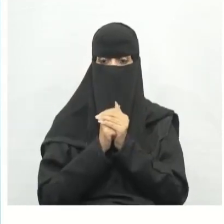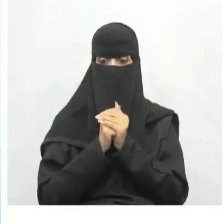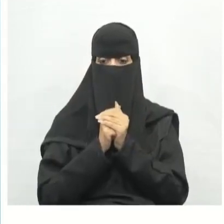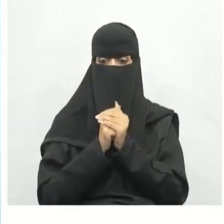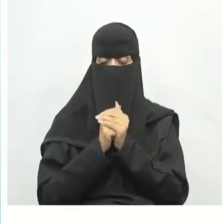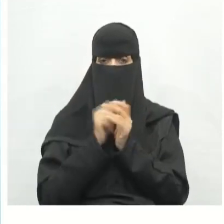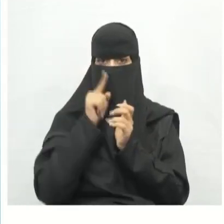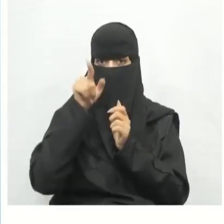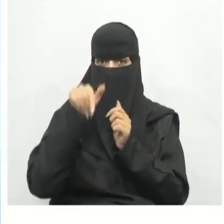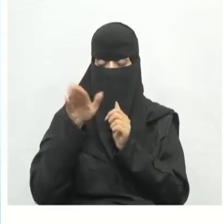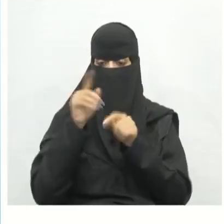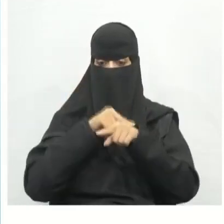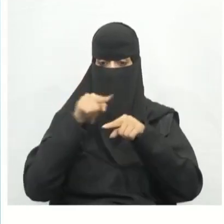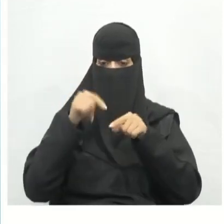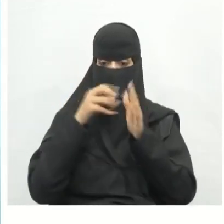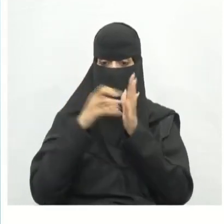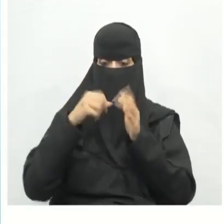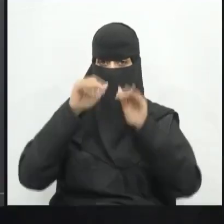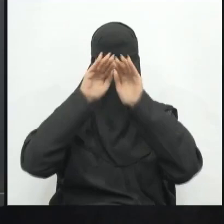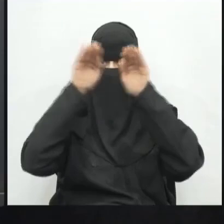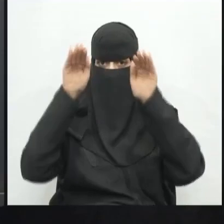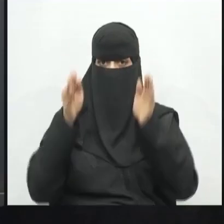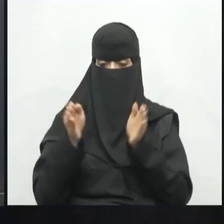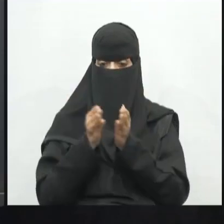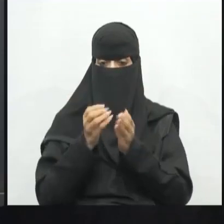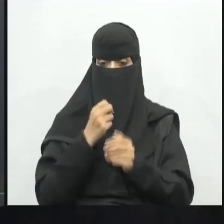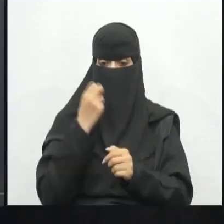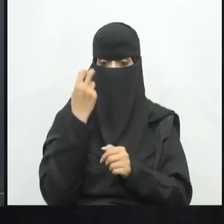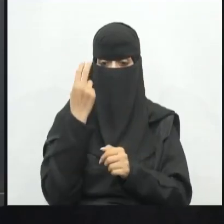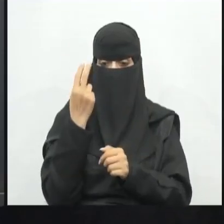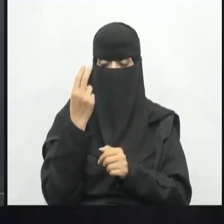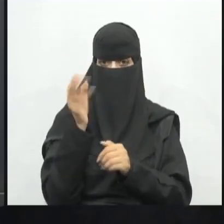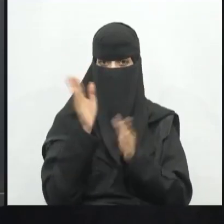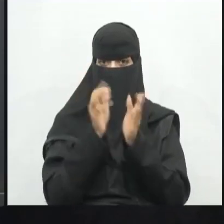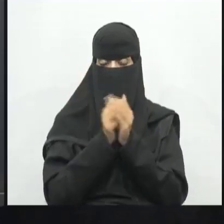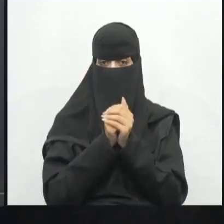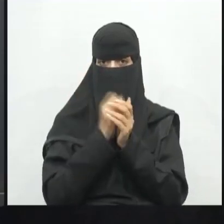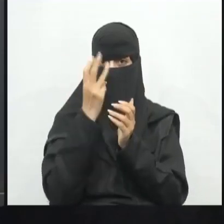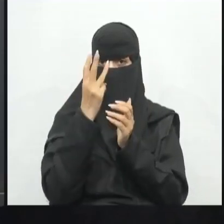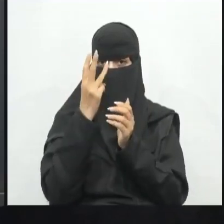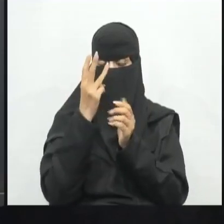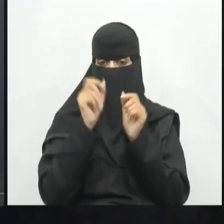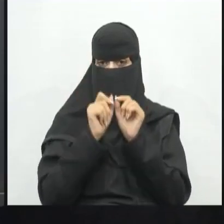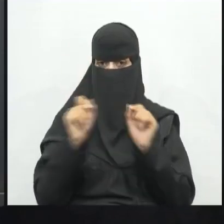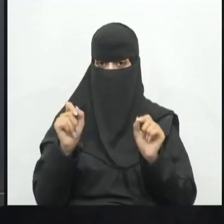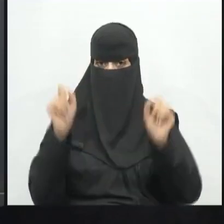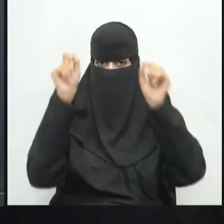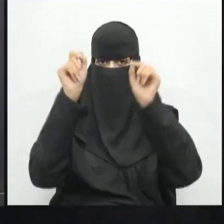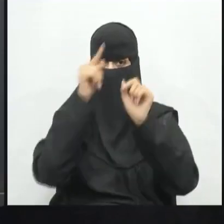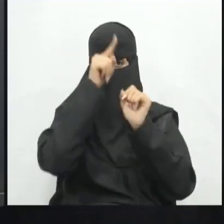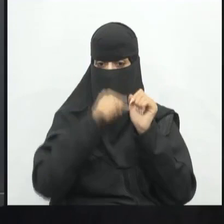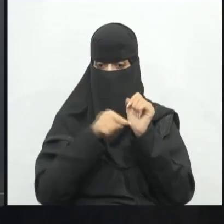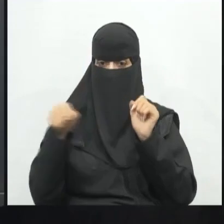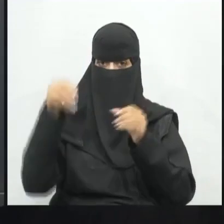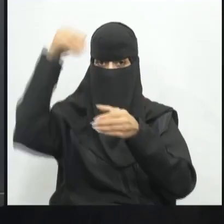إذن الرسم ثنائي الأبعاد يستخدم الطول والعرض دون العمق بينما الرسم ثلاثي الأبعاد يستخدم الطول